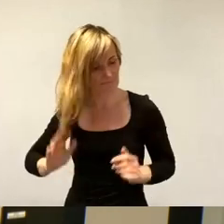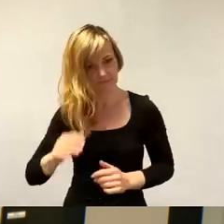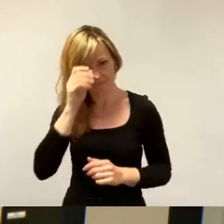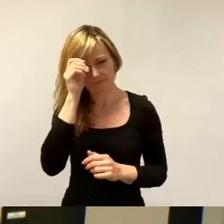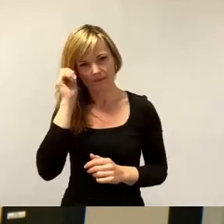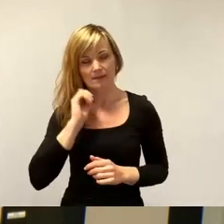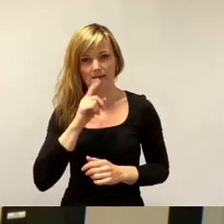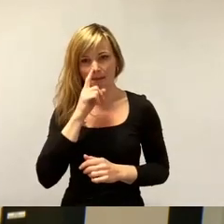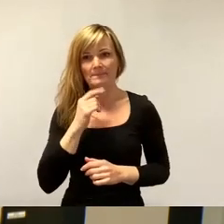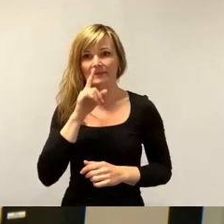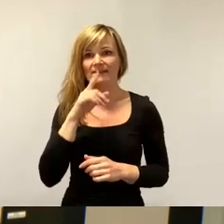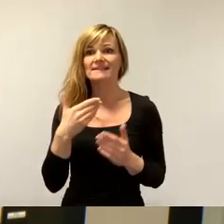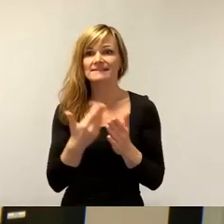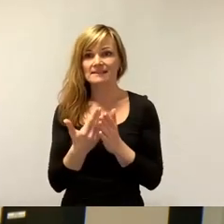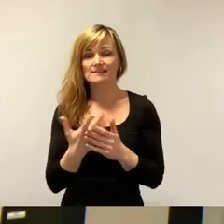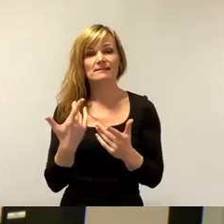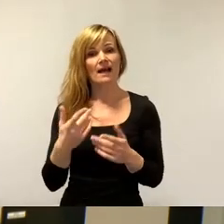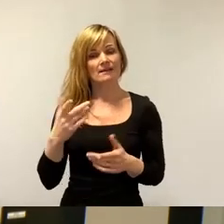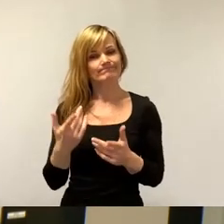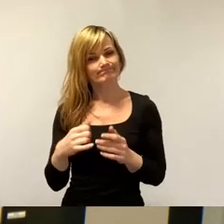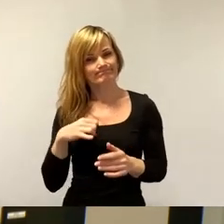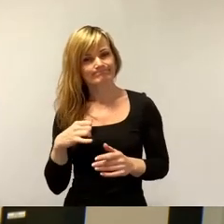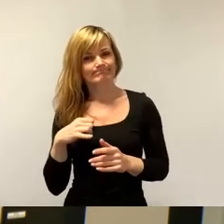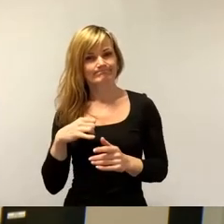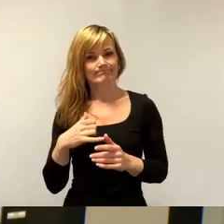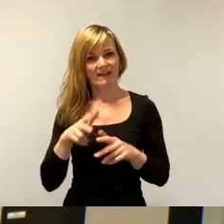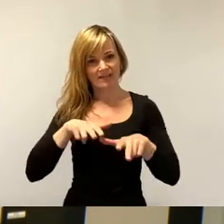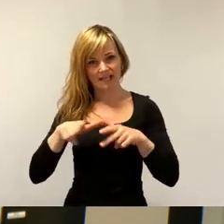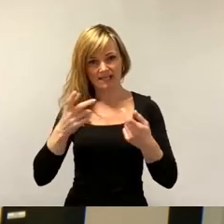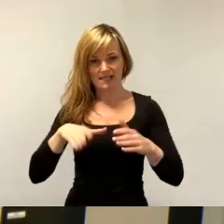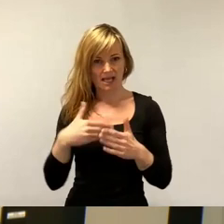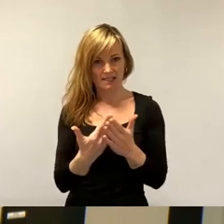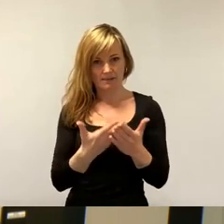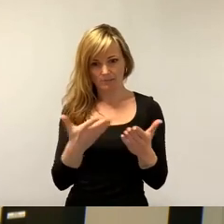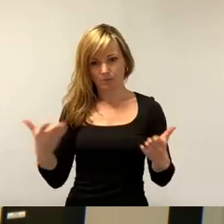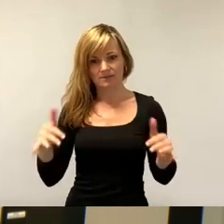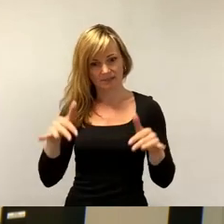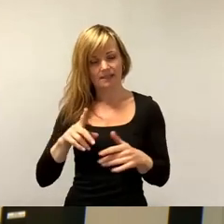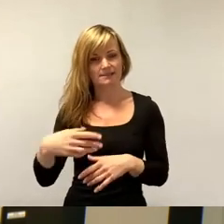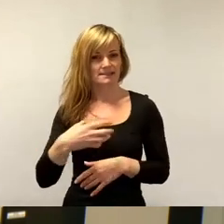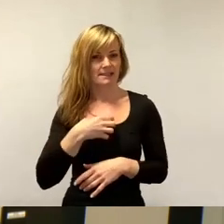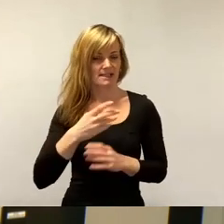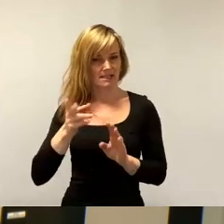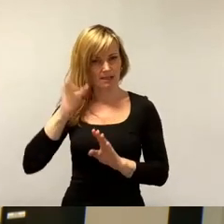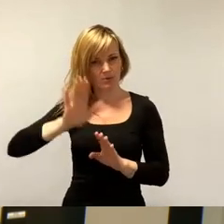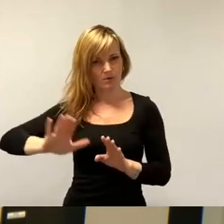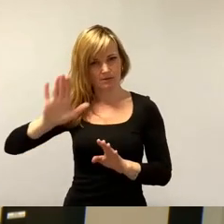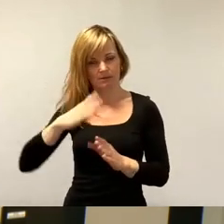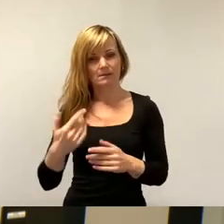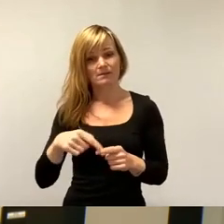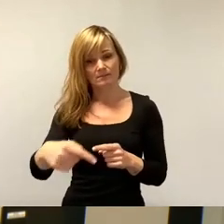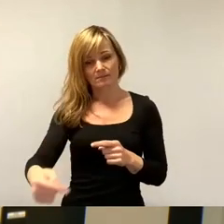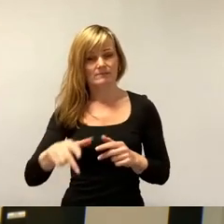effektiven und attraktiven Verkehrsangebote haben, können wir den Dresdner Norden vor dem absehbaren Verkehrschaos bewahren.